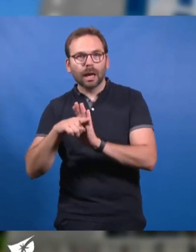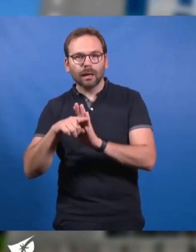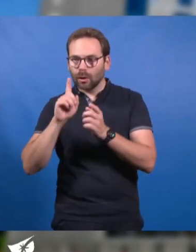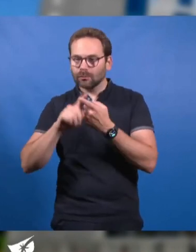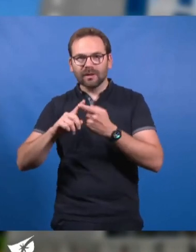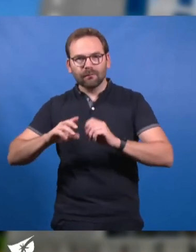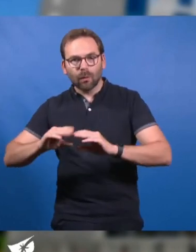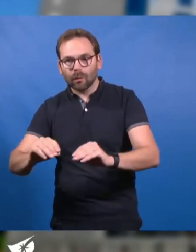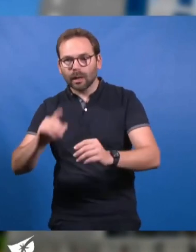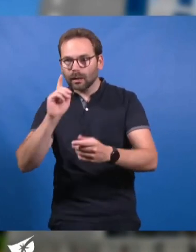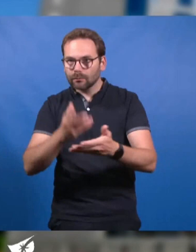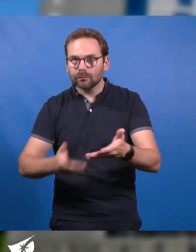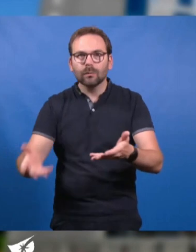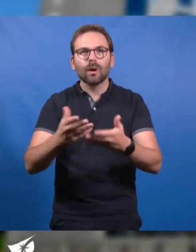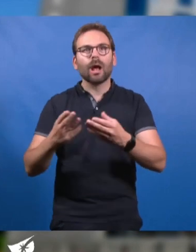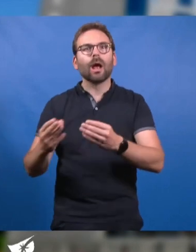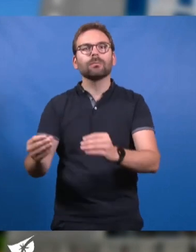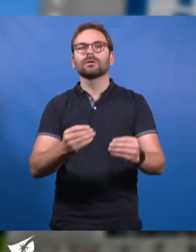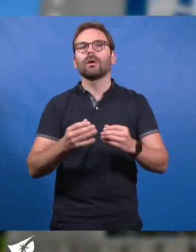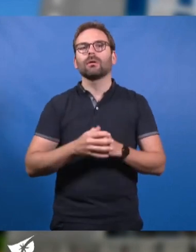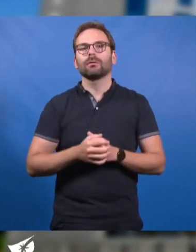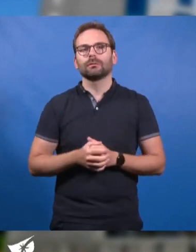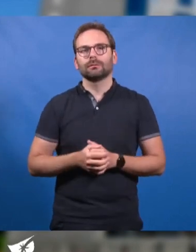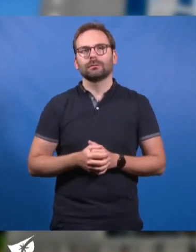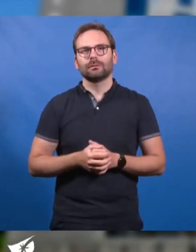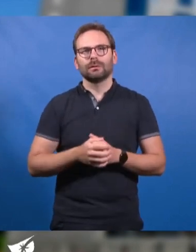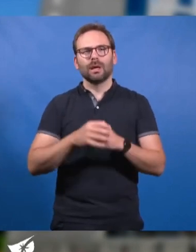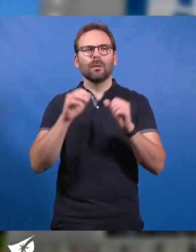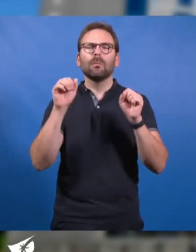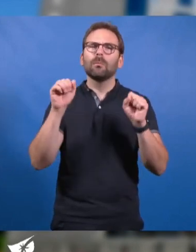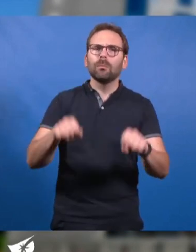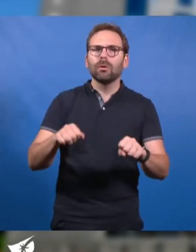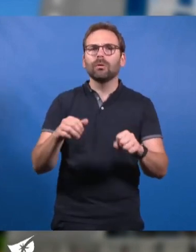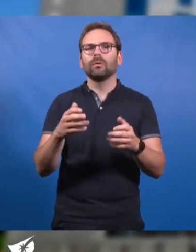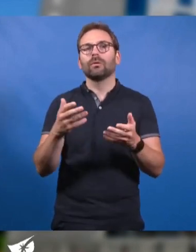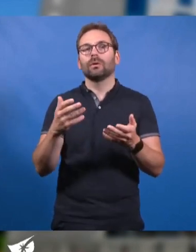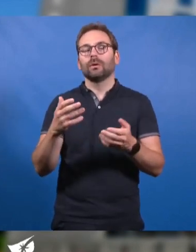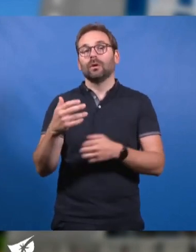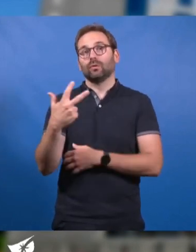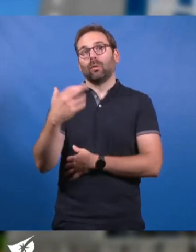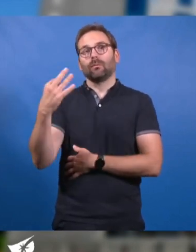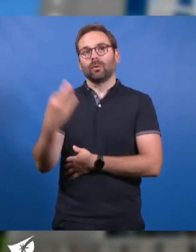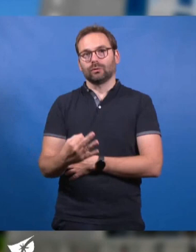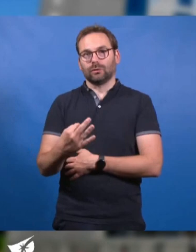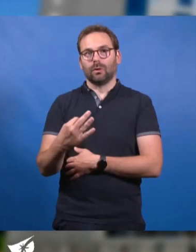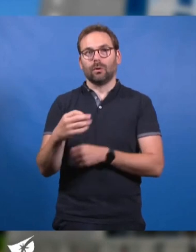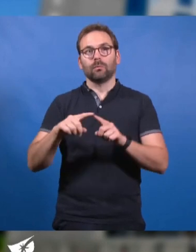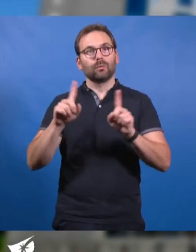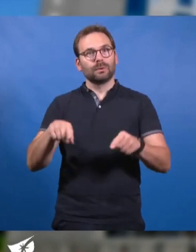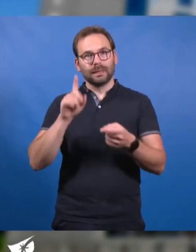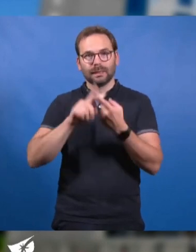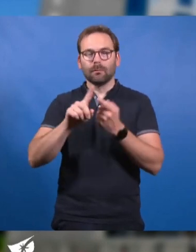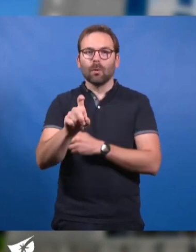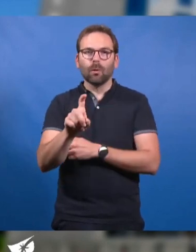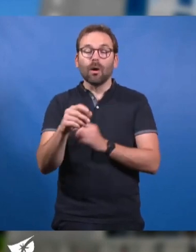pour les habitants de la métropole. Cela permettait de ne pas consacrer plus de 3% de son budget à l'eau.